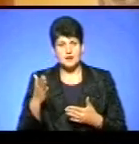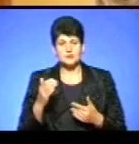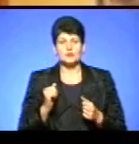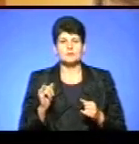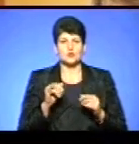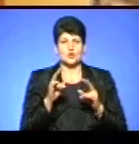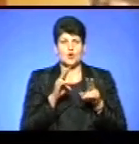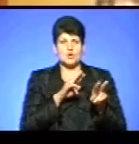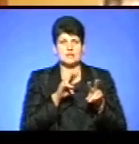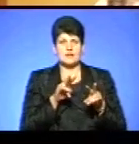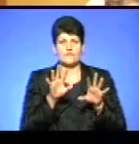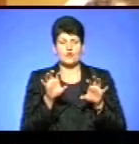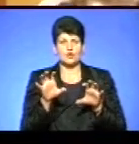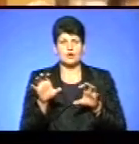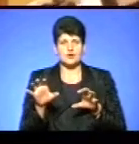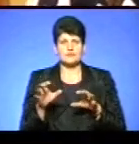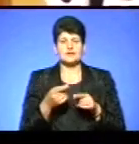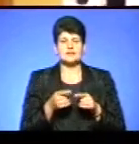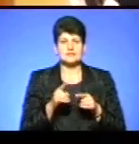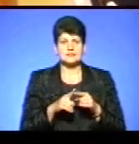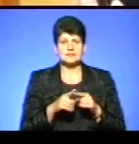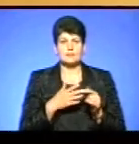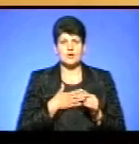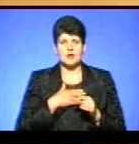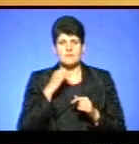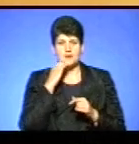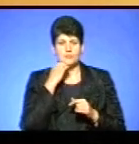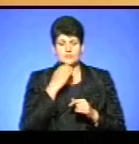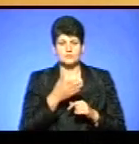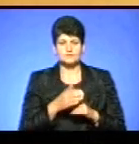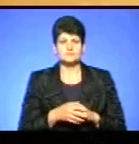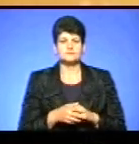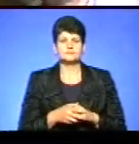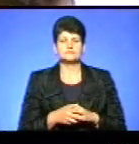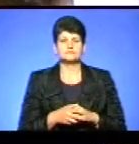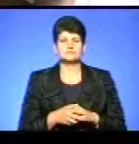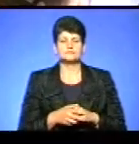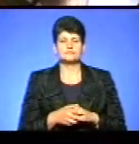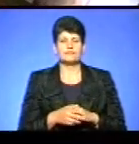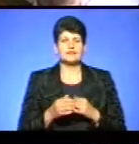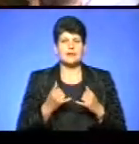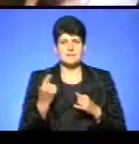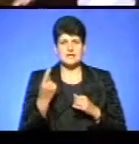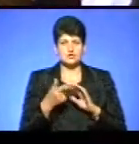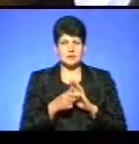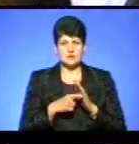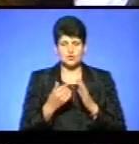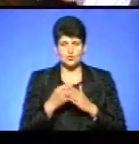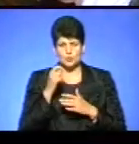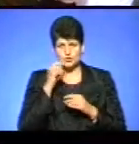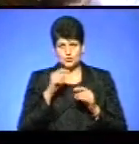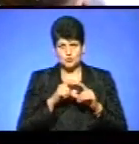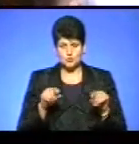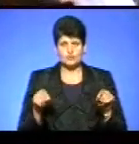розглядаємо фотографії. Оце лице, моя подружка. Для першокласників нової української школи